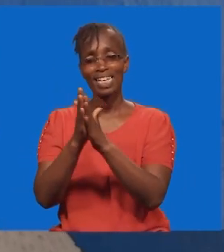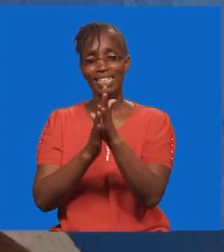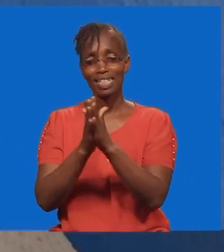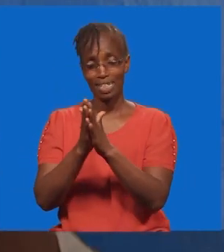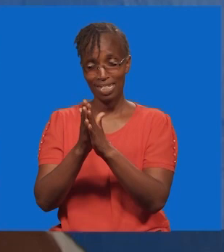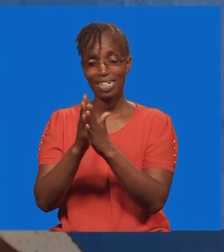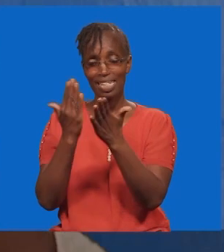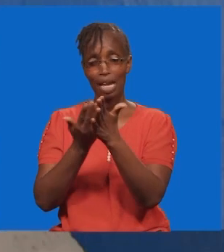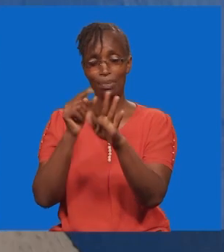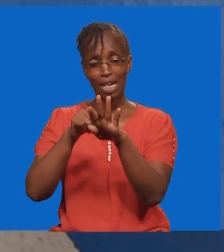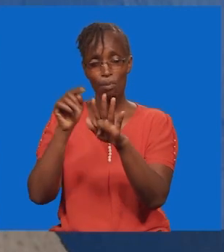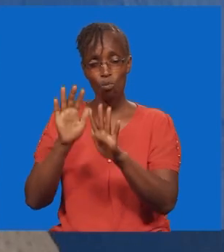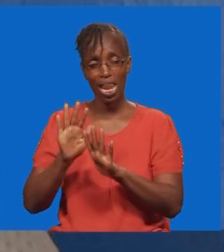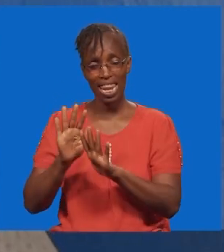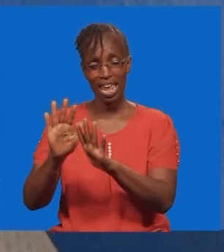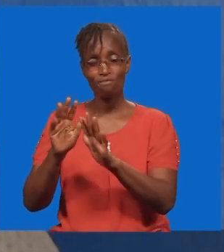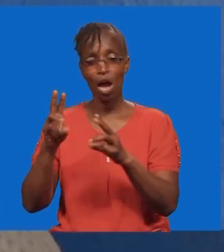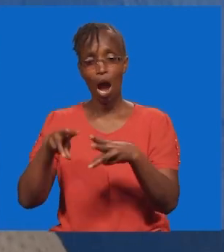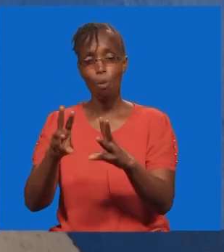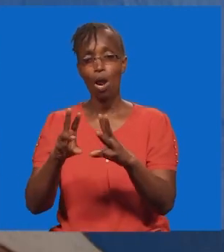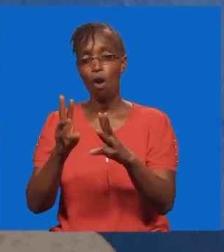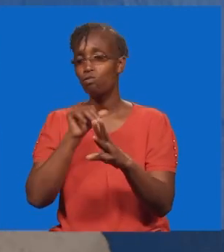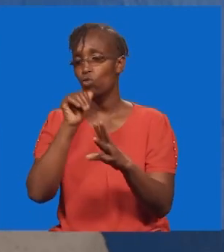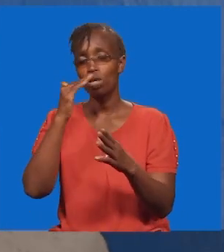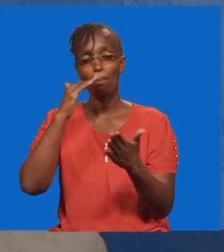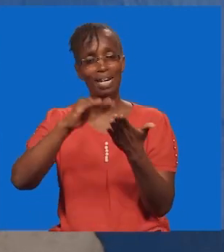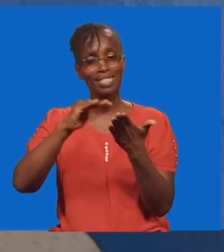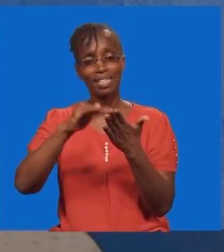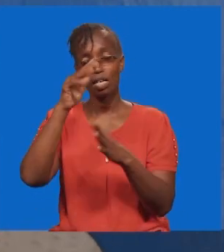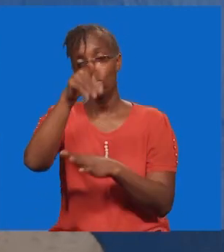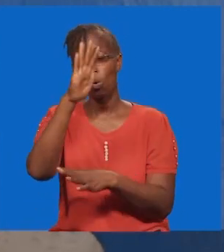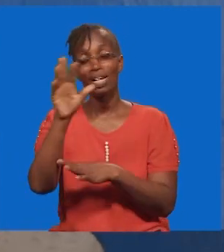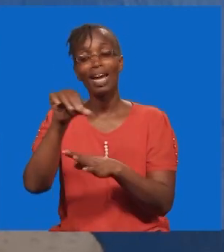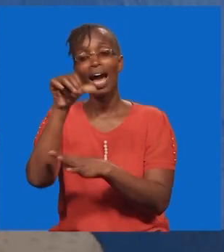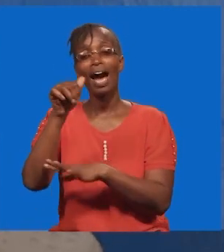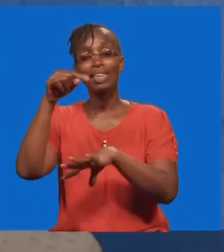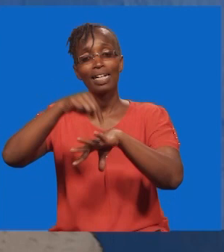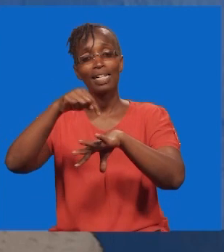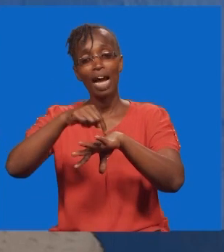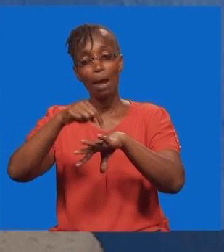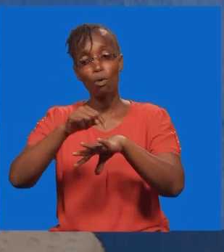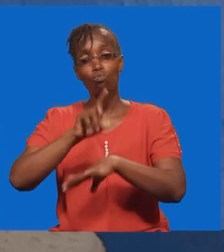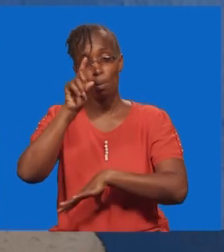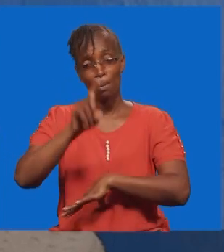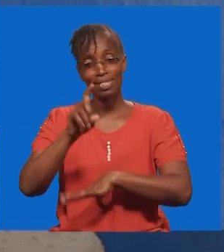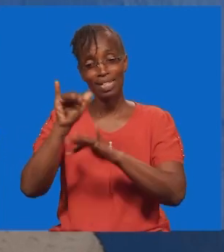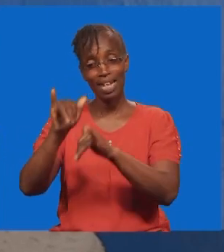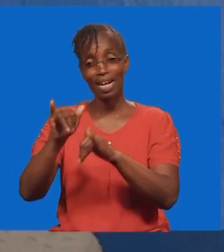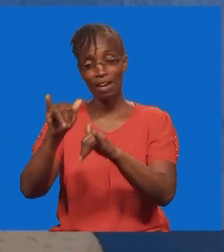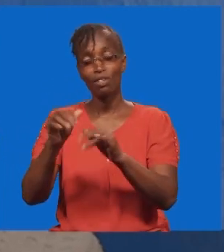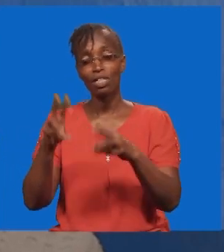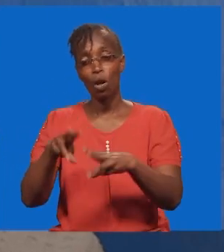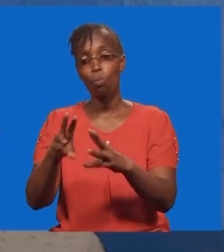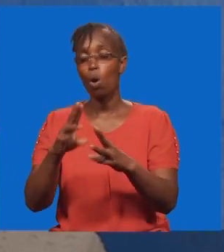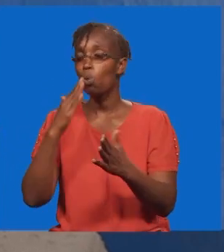kukaa katika njiasa kumpendeza mungu. Mingine anatufutia, tunaacha maisha ambayo ya namufraisha